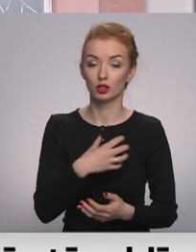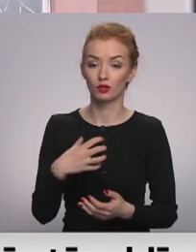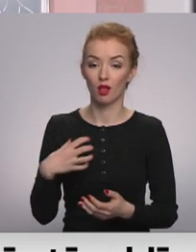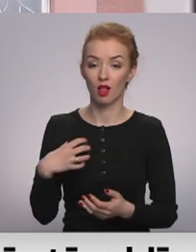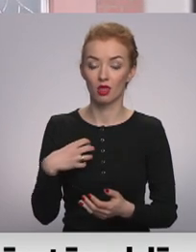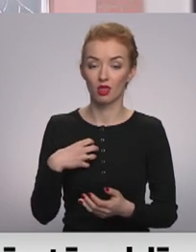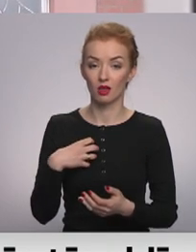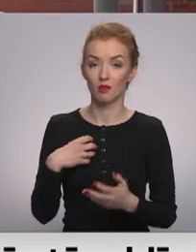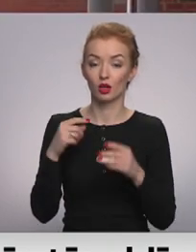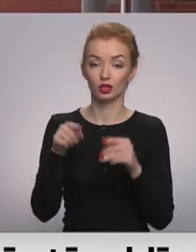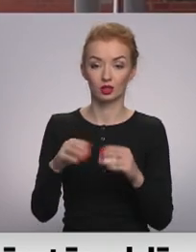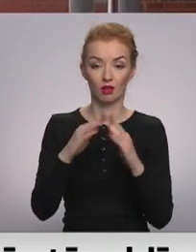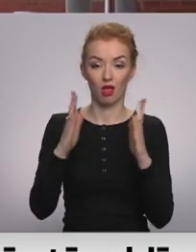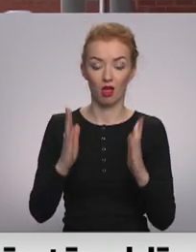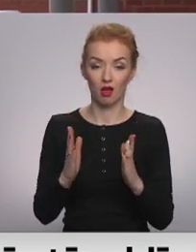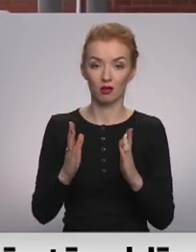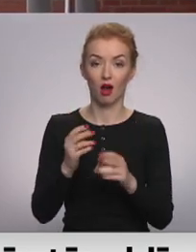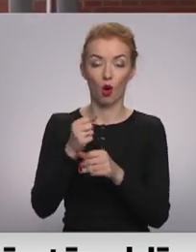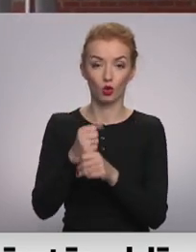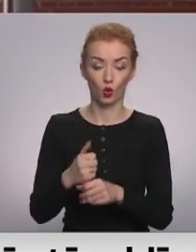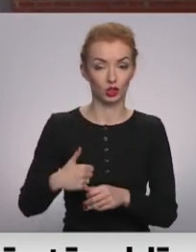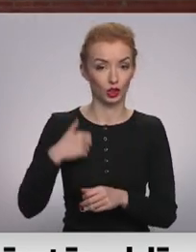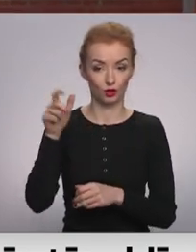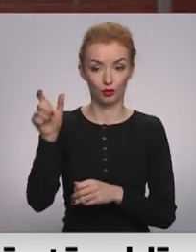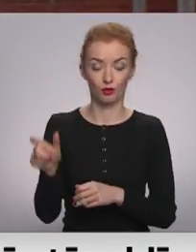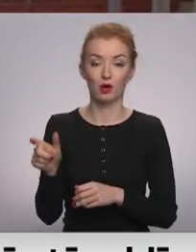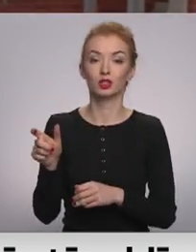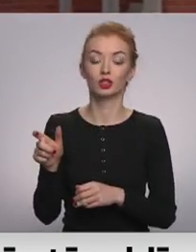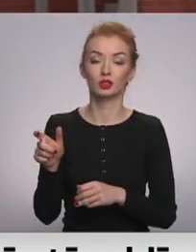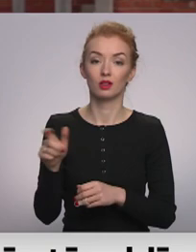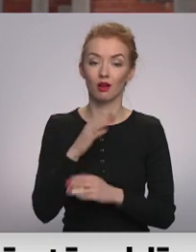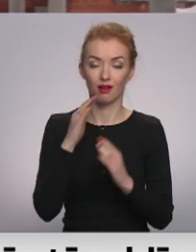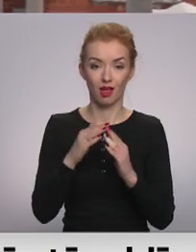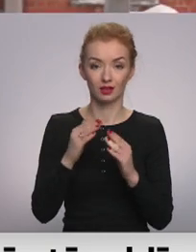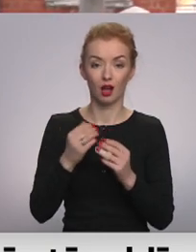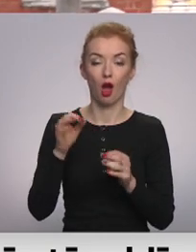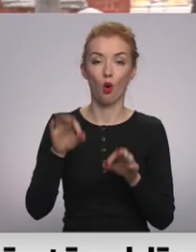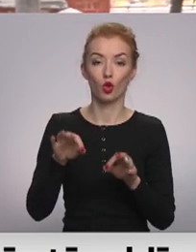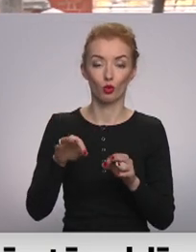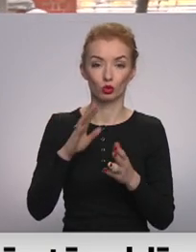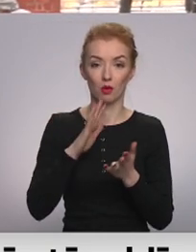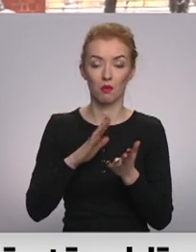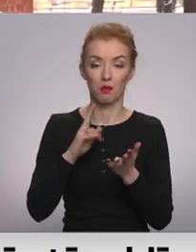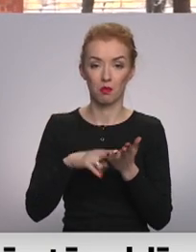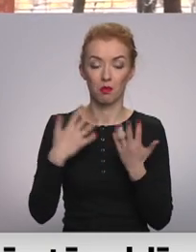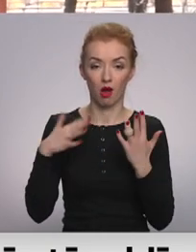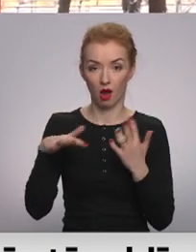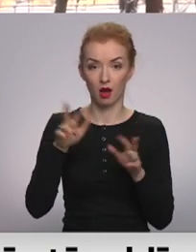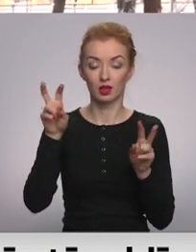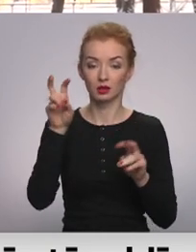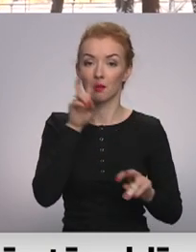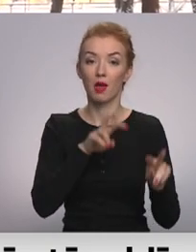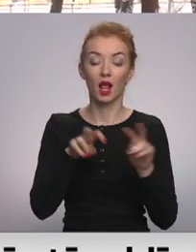šīs sēkas. Kā ar savas autostas īpašnieki, akcijas apietrība Rēziknes autobusu parks izvēlējās meklēt īrniekus,